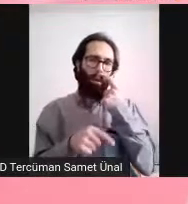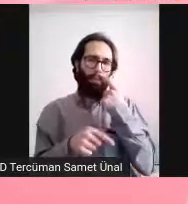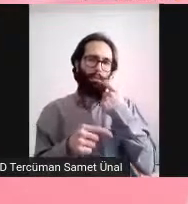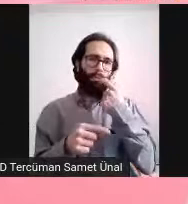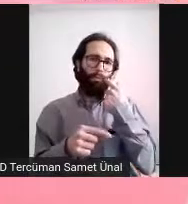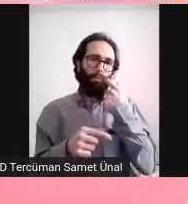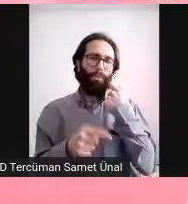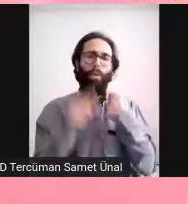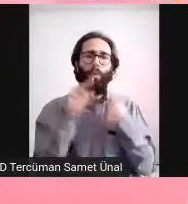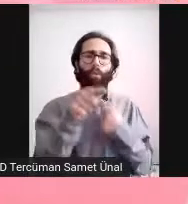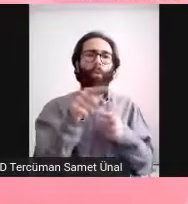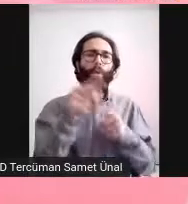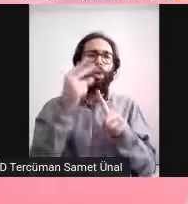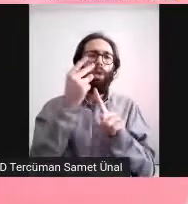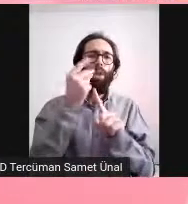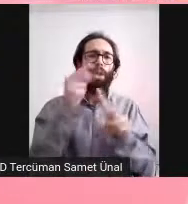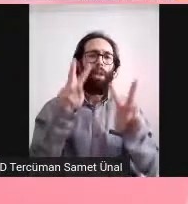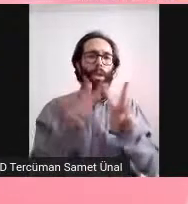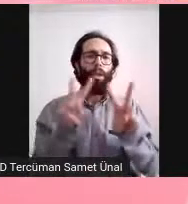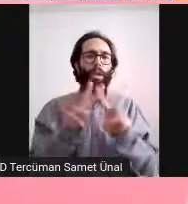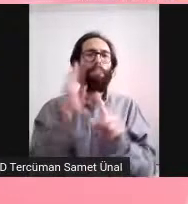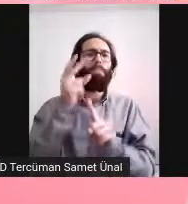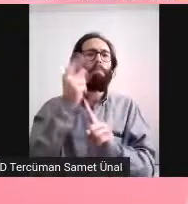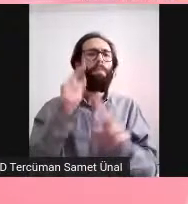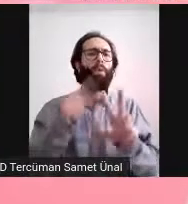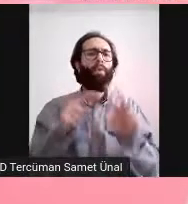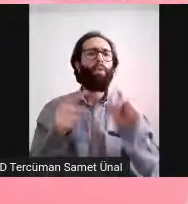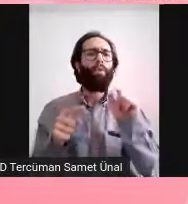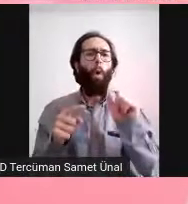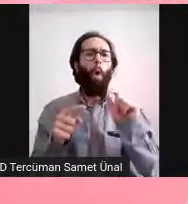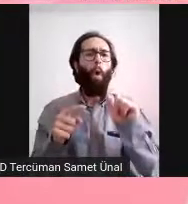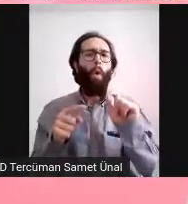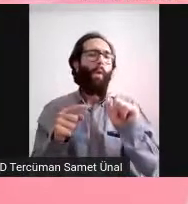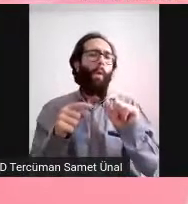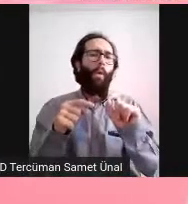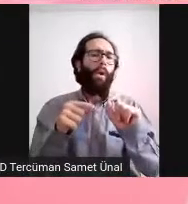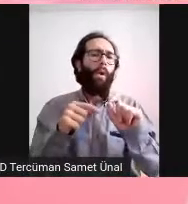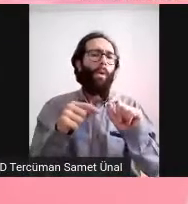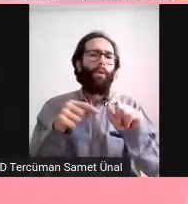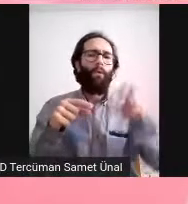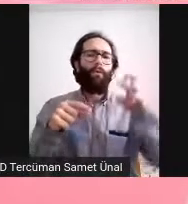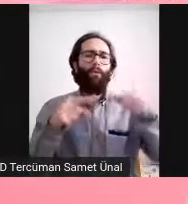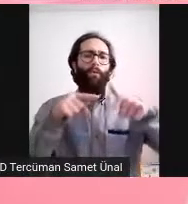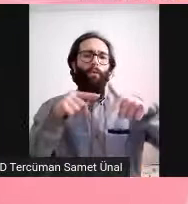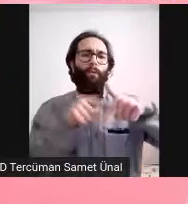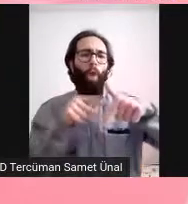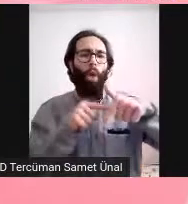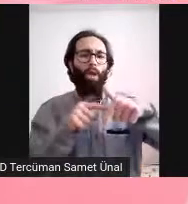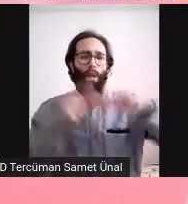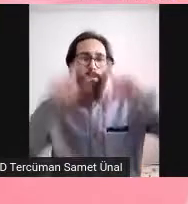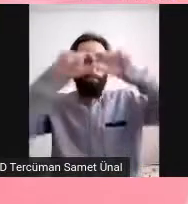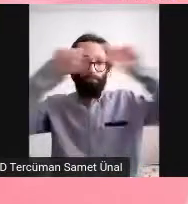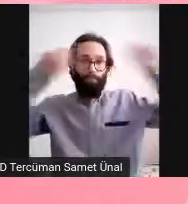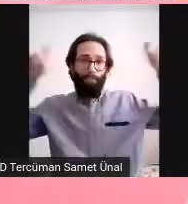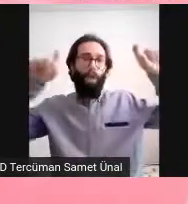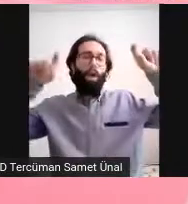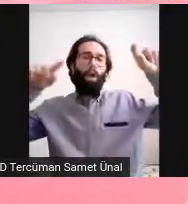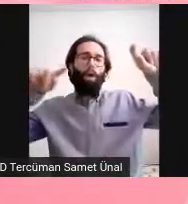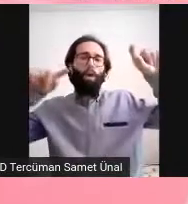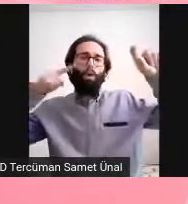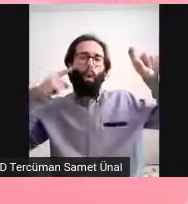immunofloresan yöntemiyle boyanmış. Şimdi henüz olgunlaşmamış nöronlar